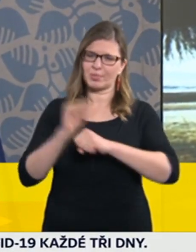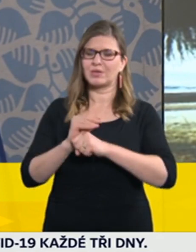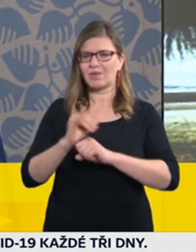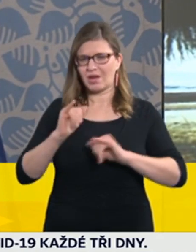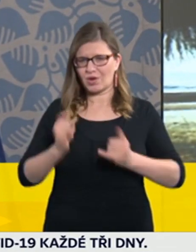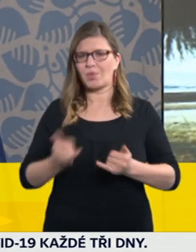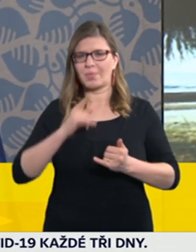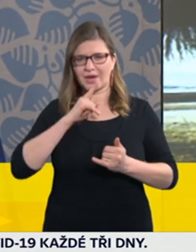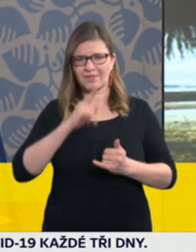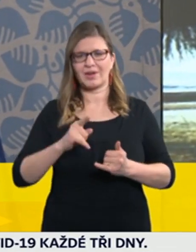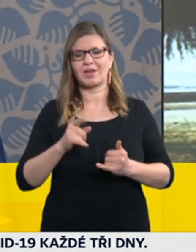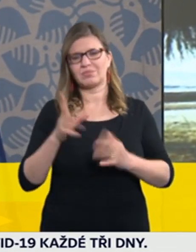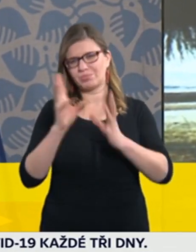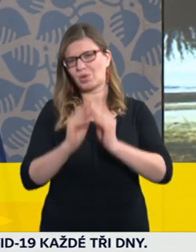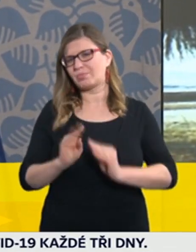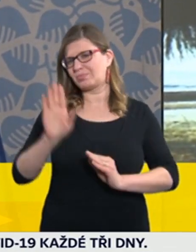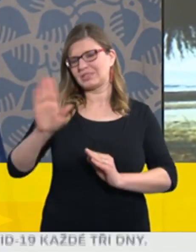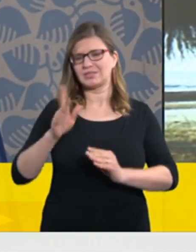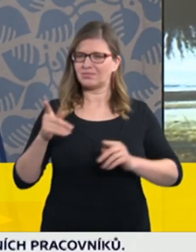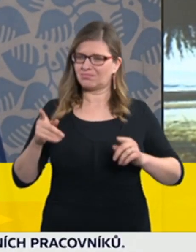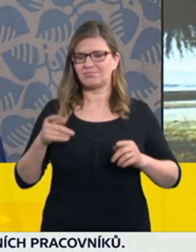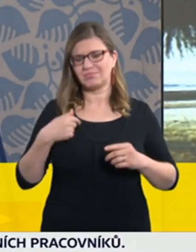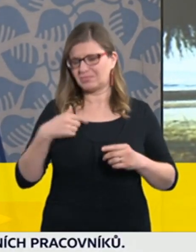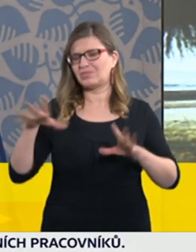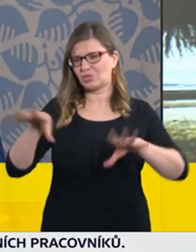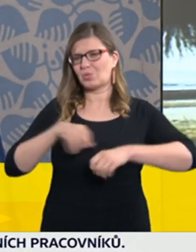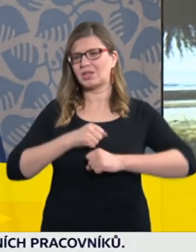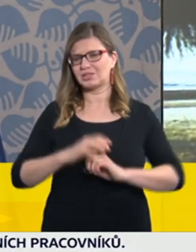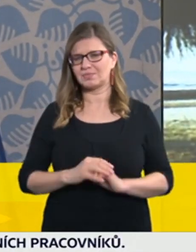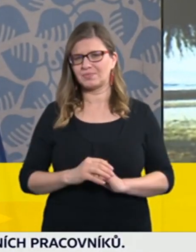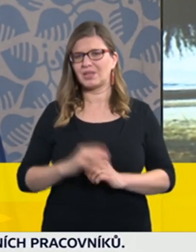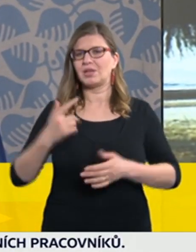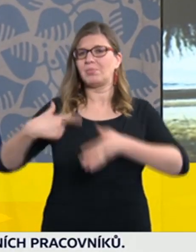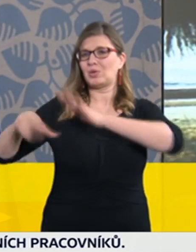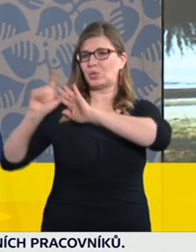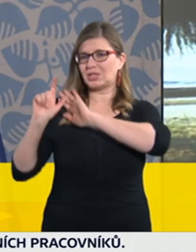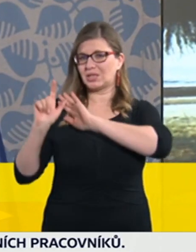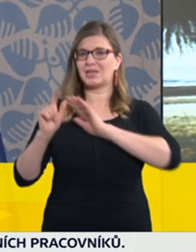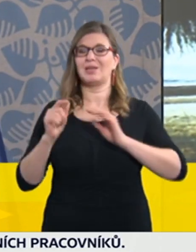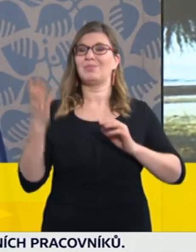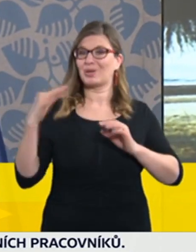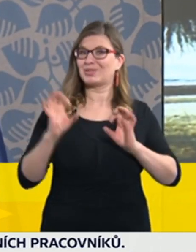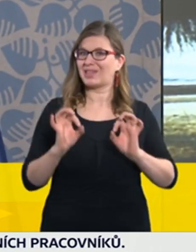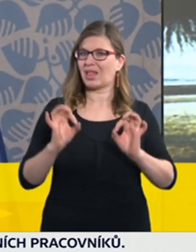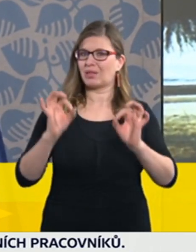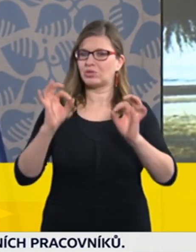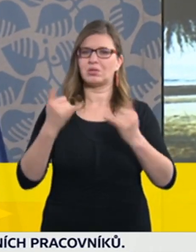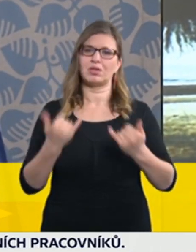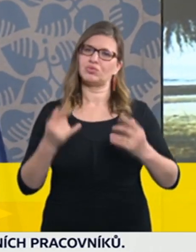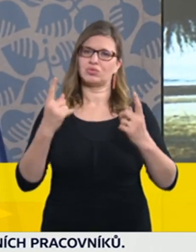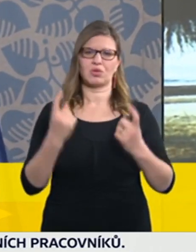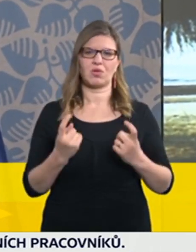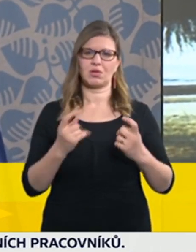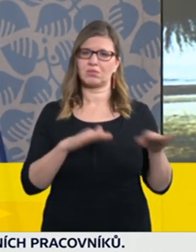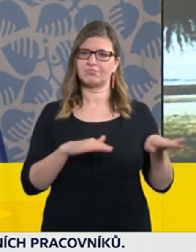během posledního necelého týdne došlo k zastavení toho zlepšování situace. V podstatě od